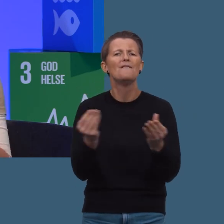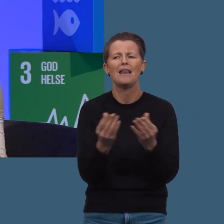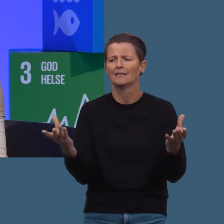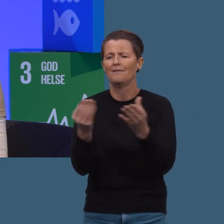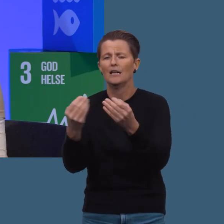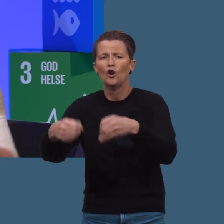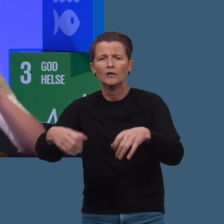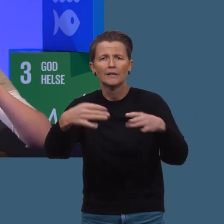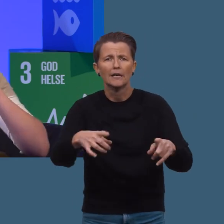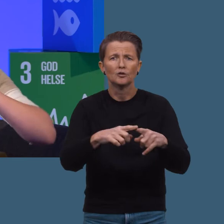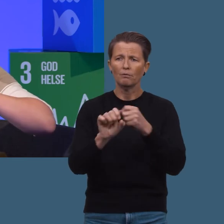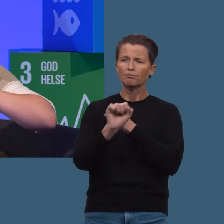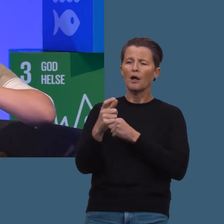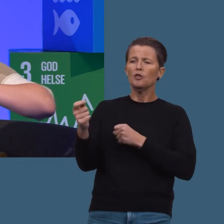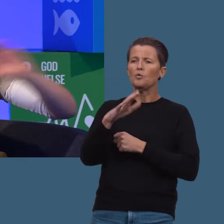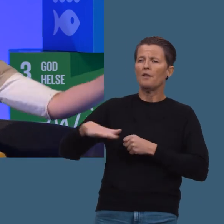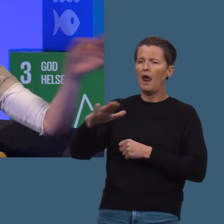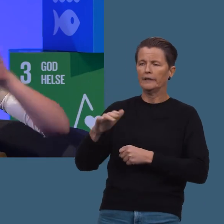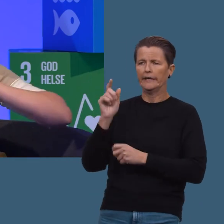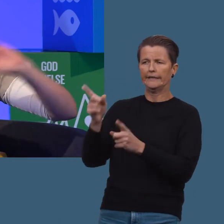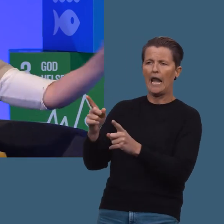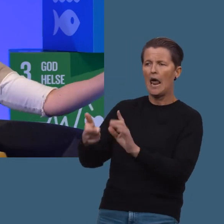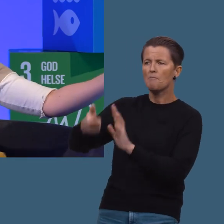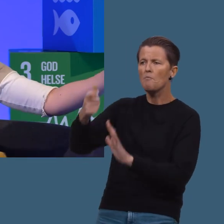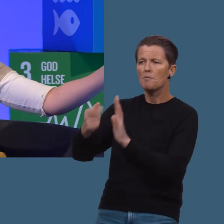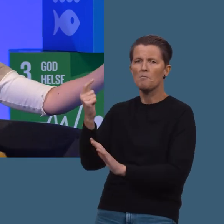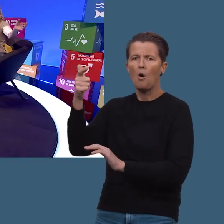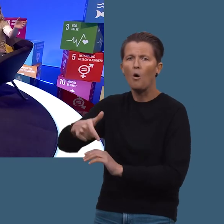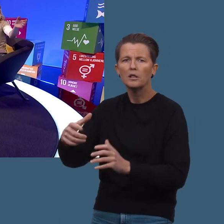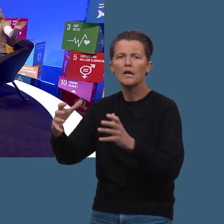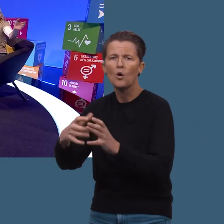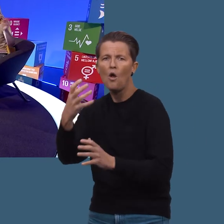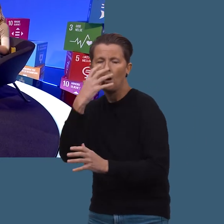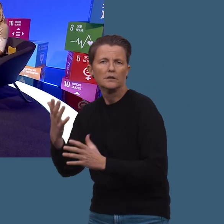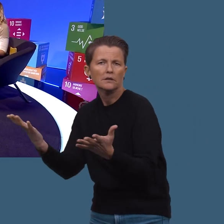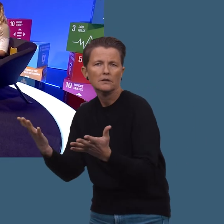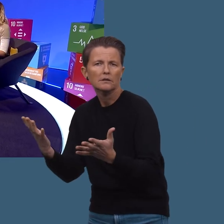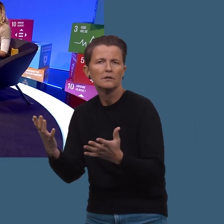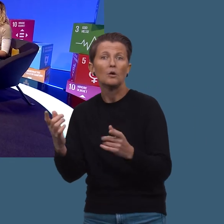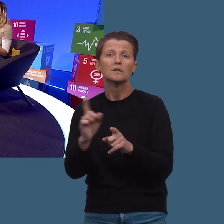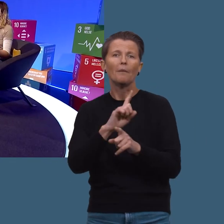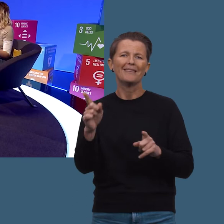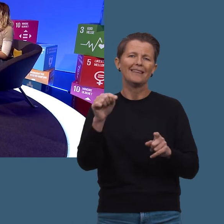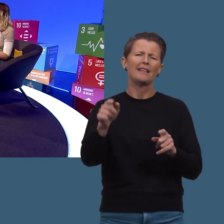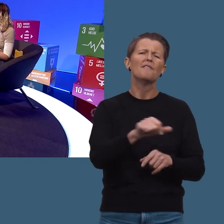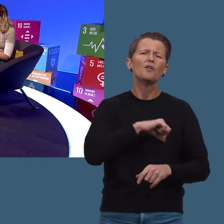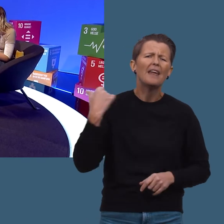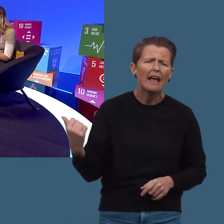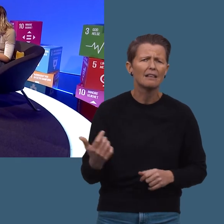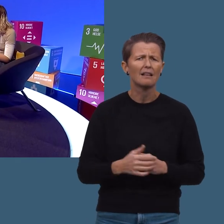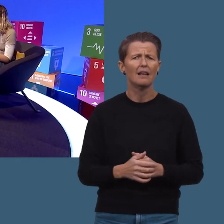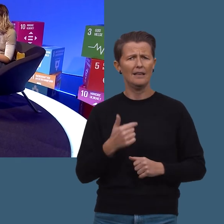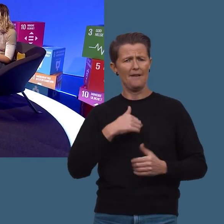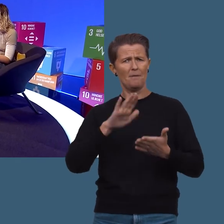felles løsninger slik at ikke noen land bare kjører på og pomper opp all olje og kull og gass og sånn. Samtidig som det går alt for